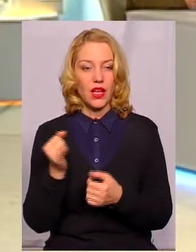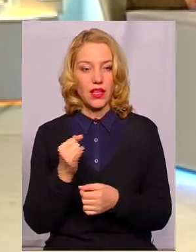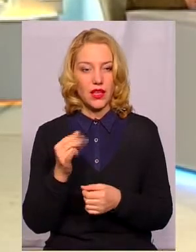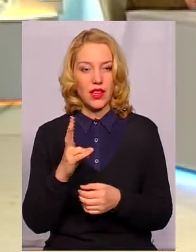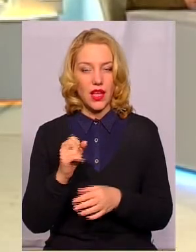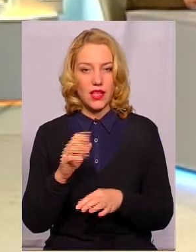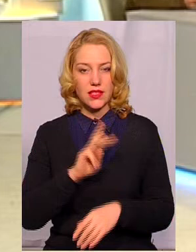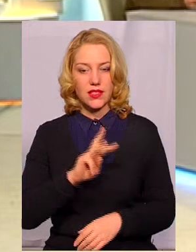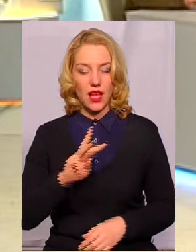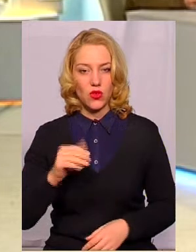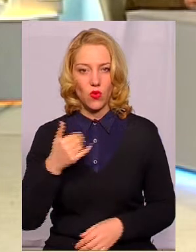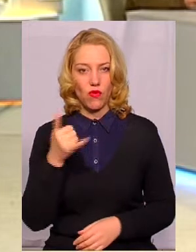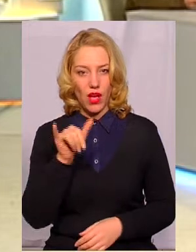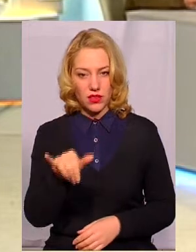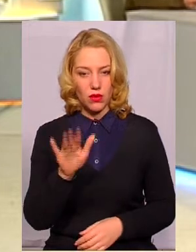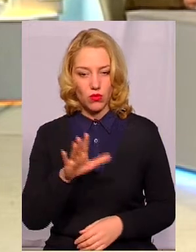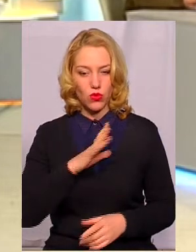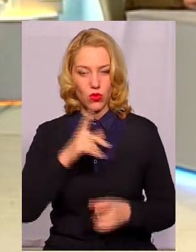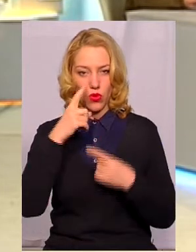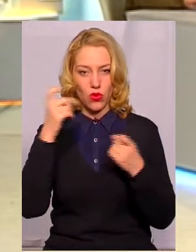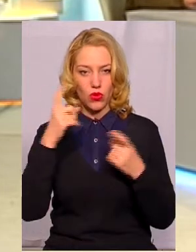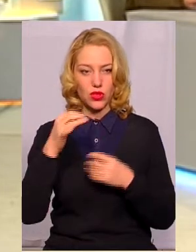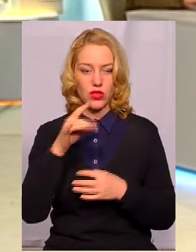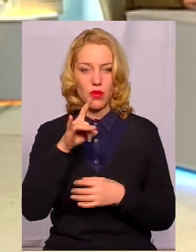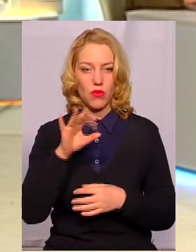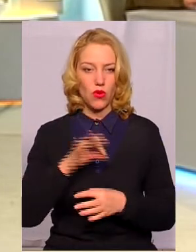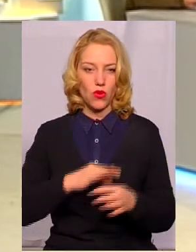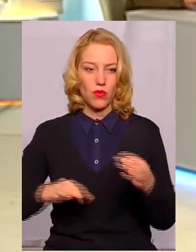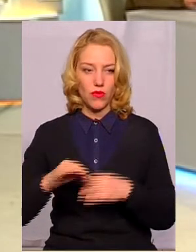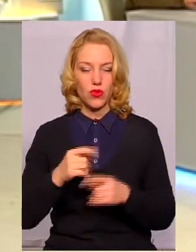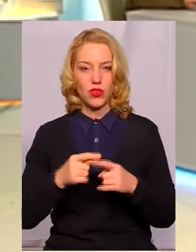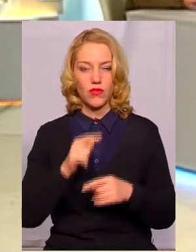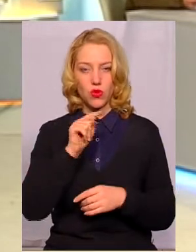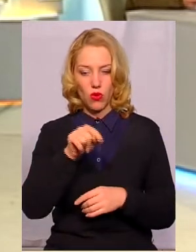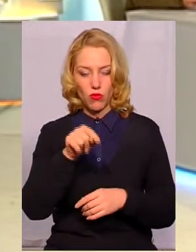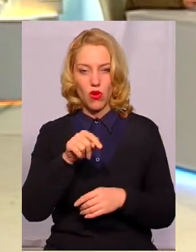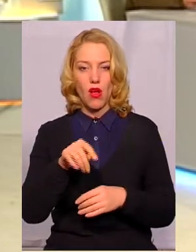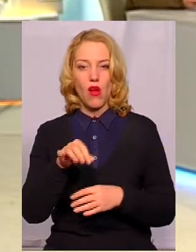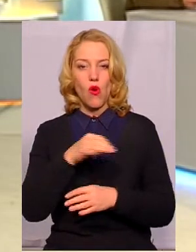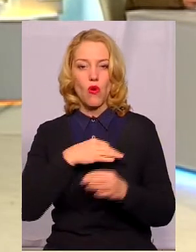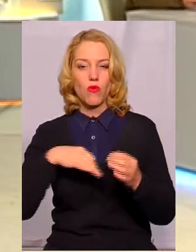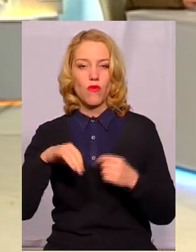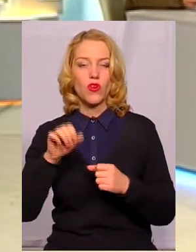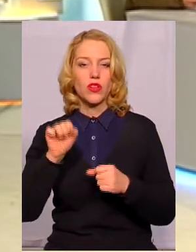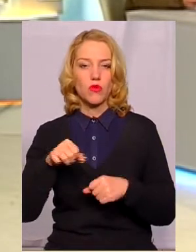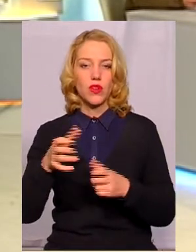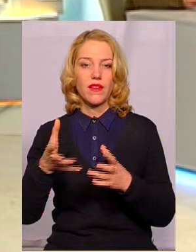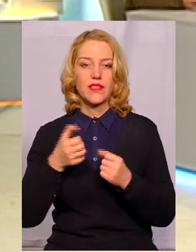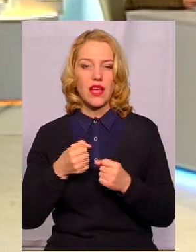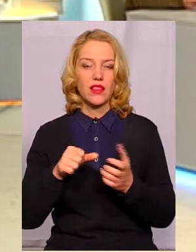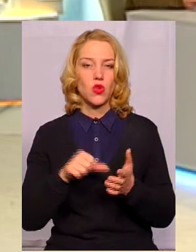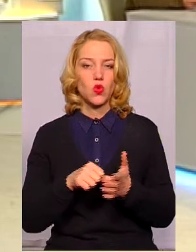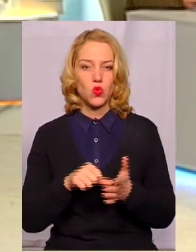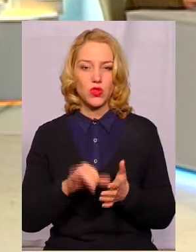на сайті вашому було оголошення про обговорення. В тому обговоренні могли взяти участь,